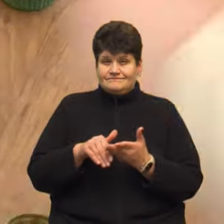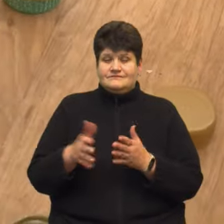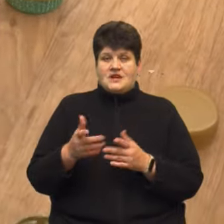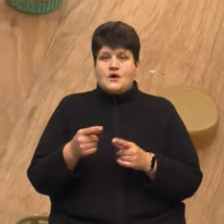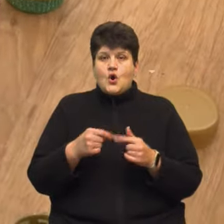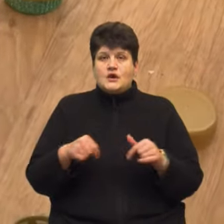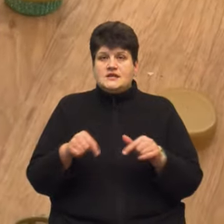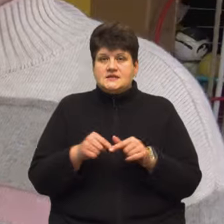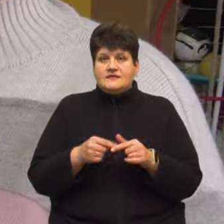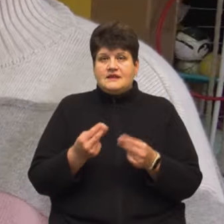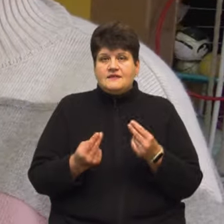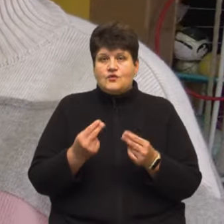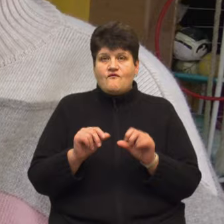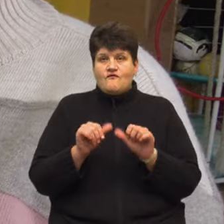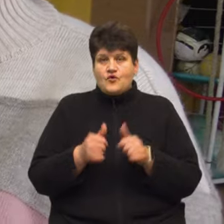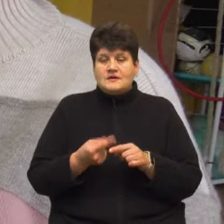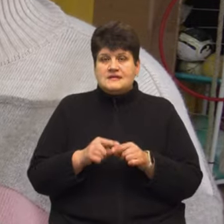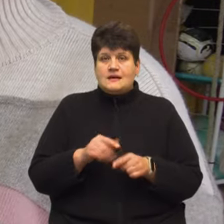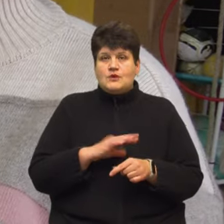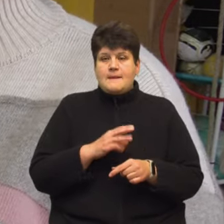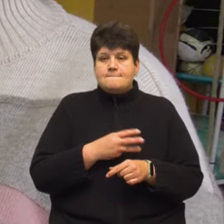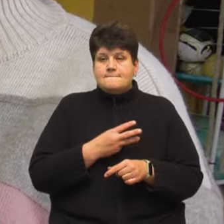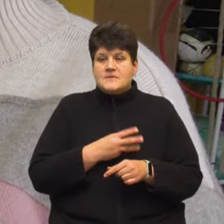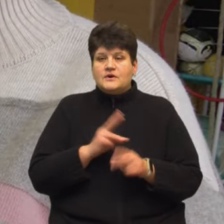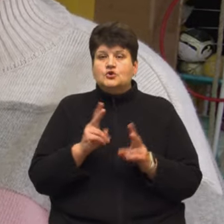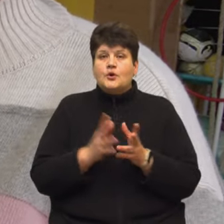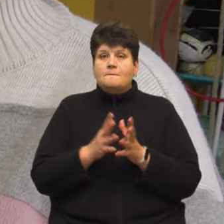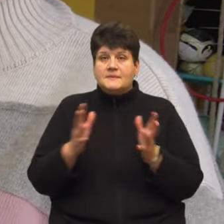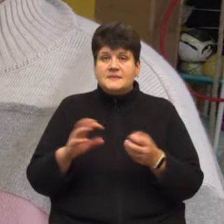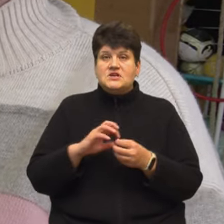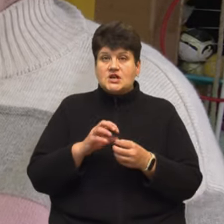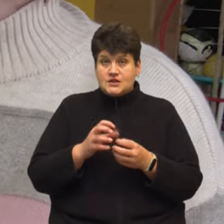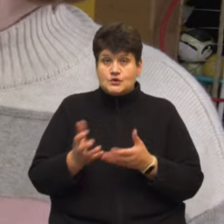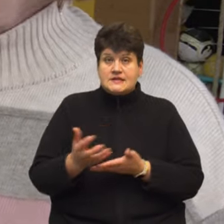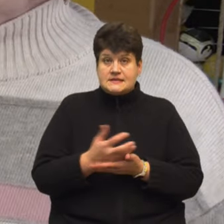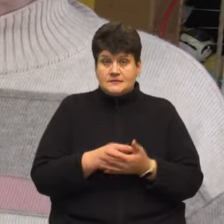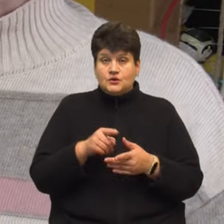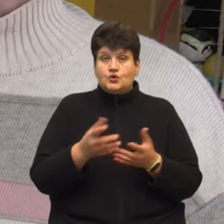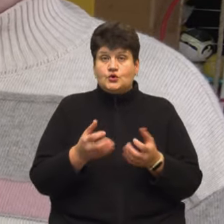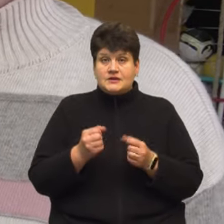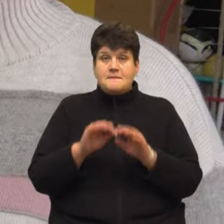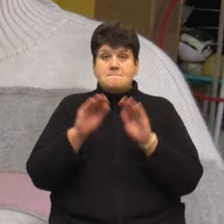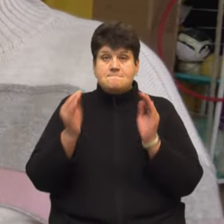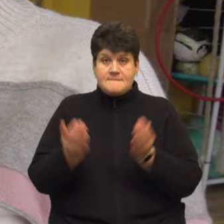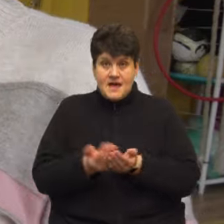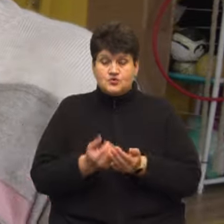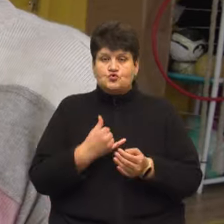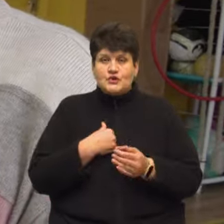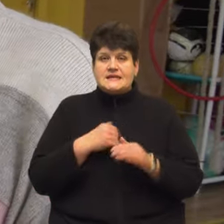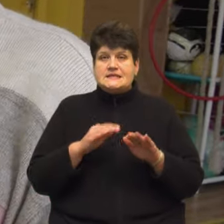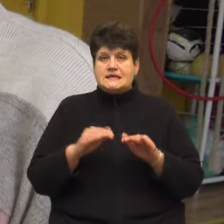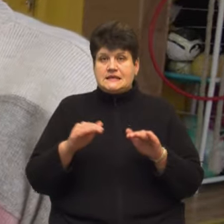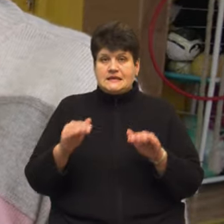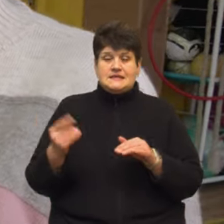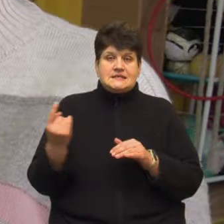організували в ігровій формі. Це була мотивація, хто більше кришечок збере, й отримає м'яч. У нас діти за